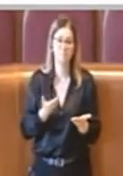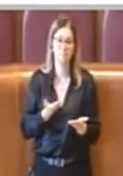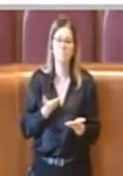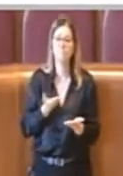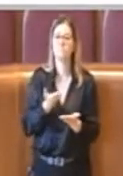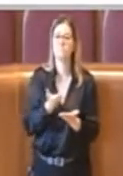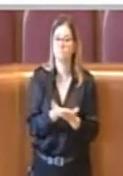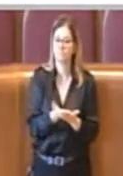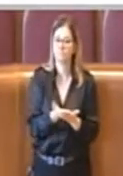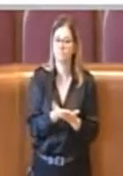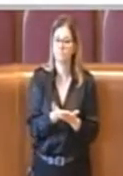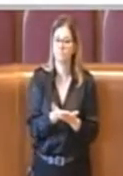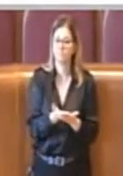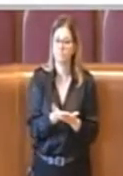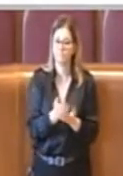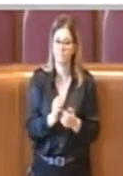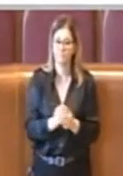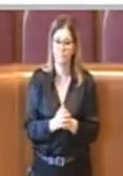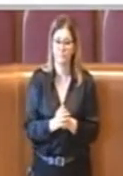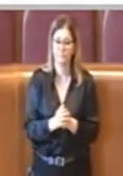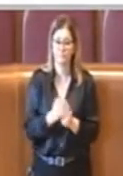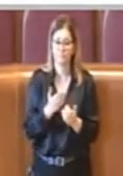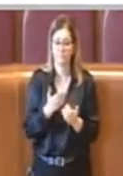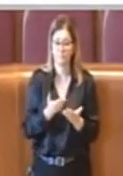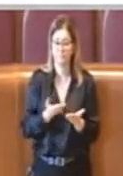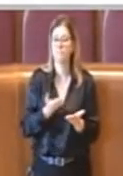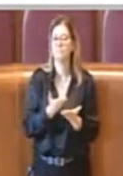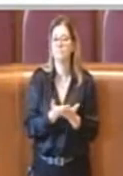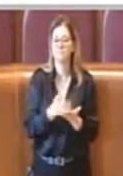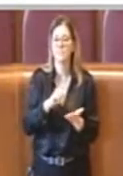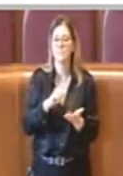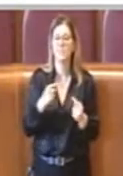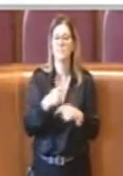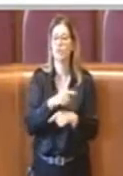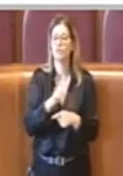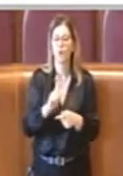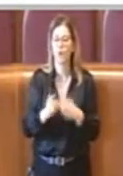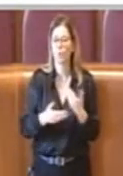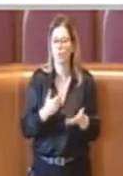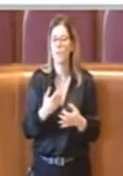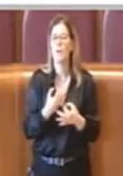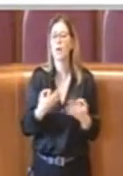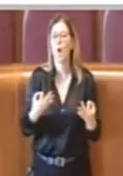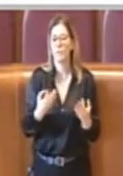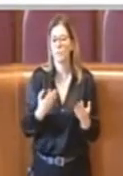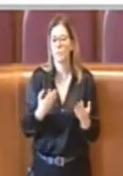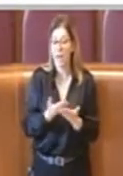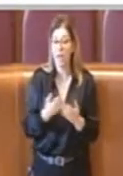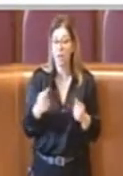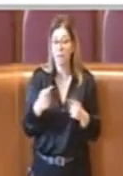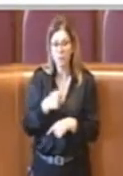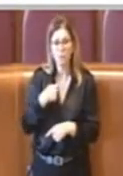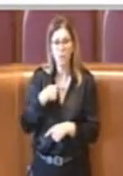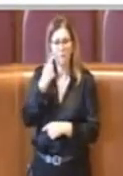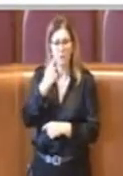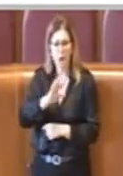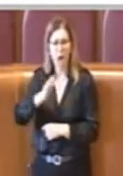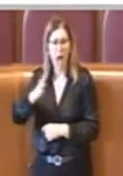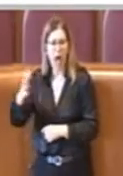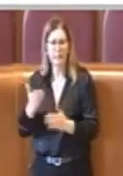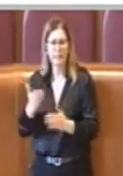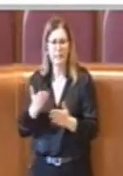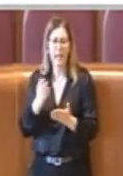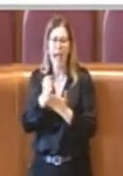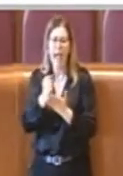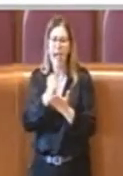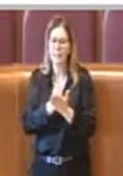percorso normale. Viceversa noi abbiamo visto atti di urgenza affrontati dall